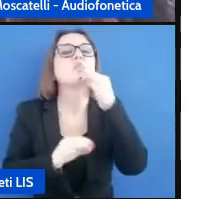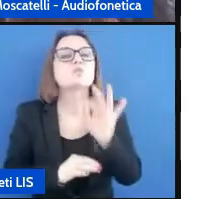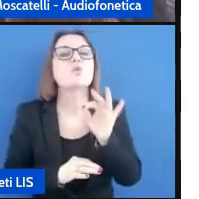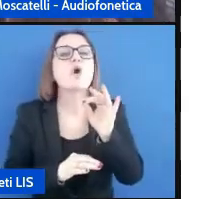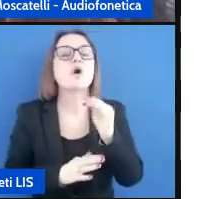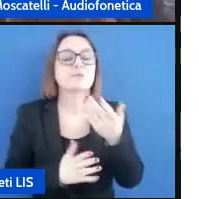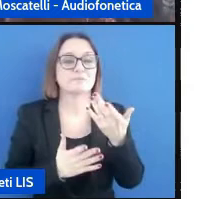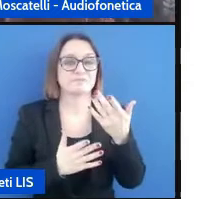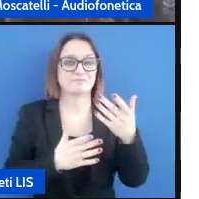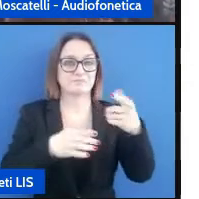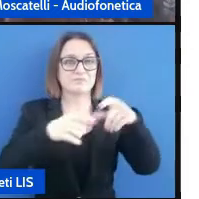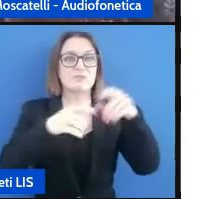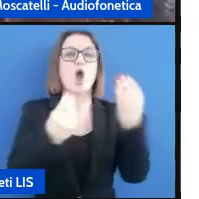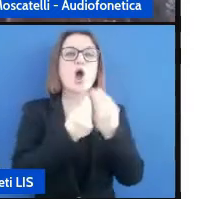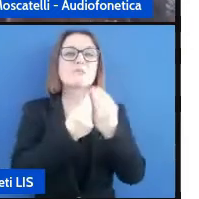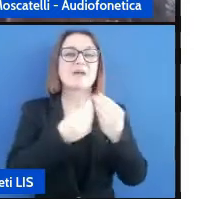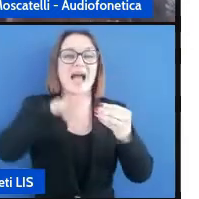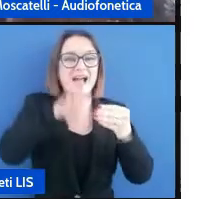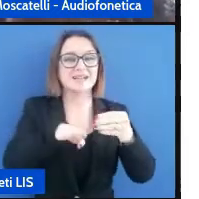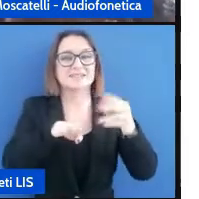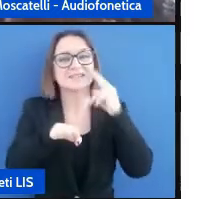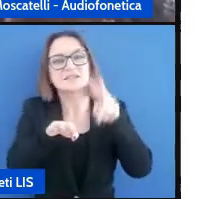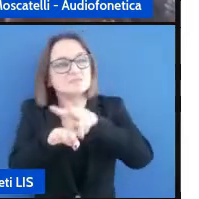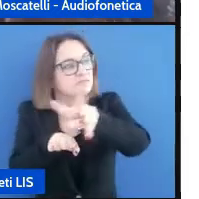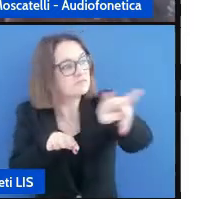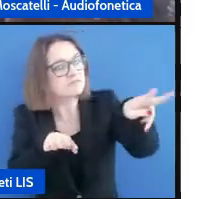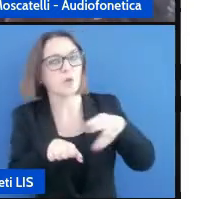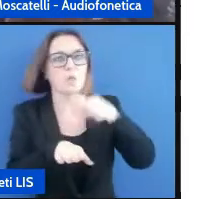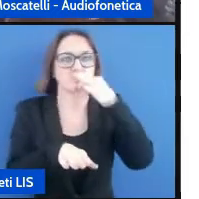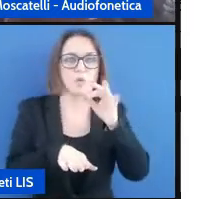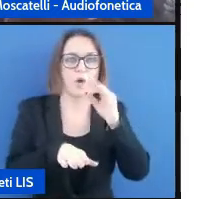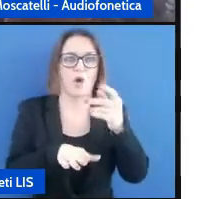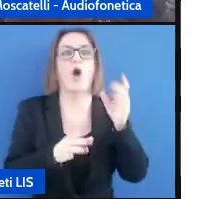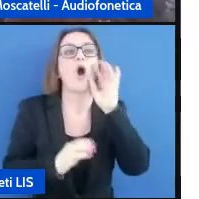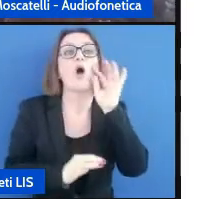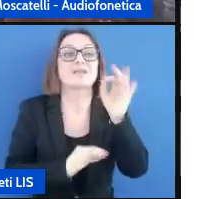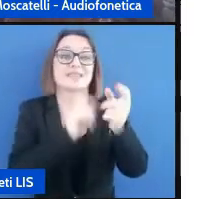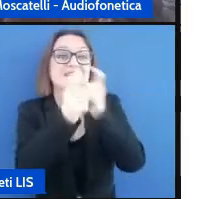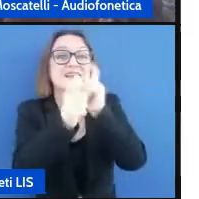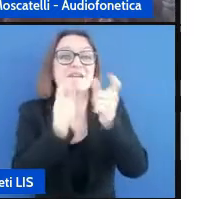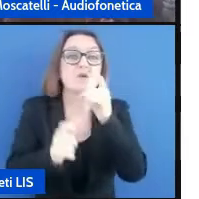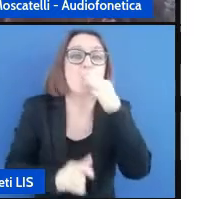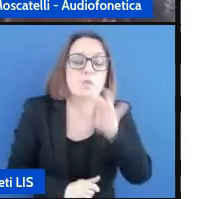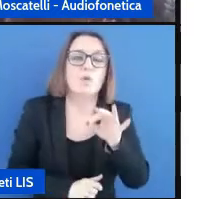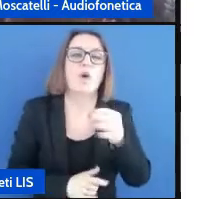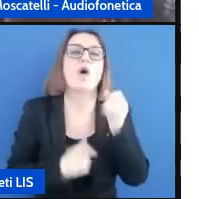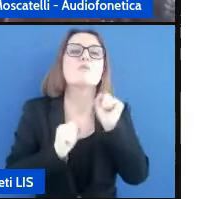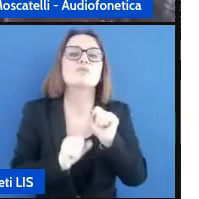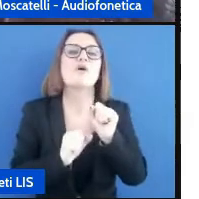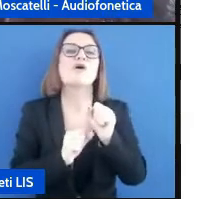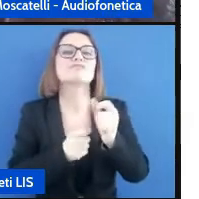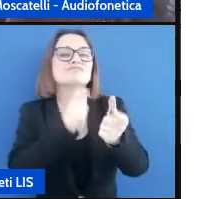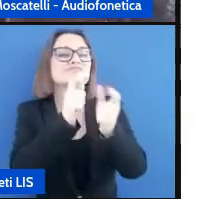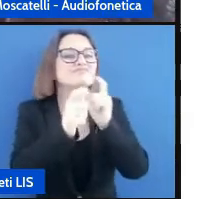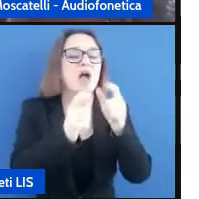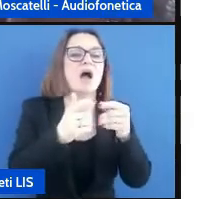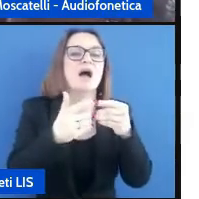fronte a tutti i compagni con cui lui debba interagire in modo da riuscire a partecipare all